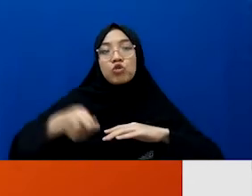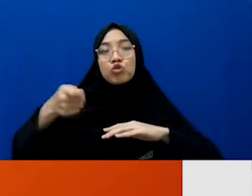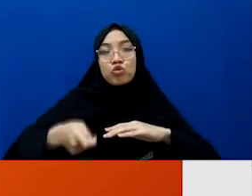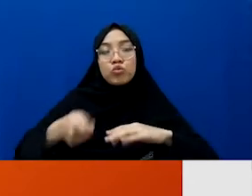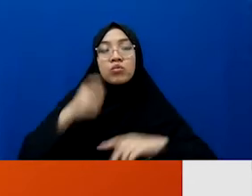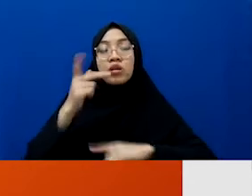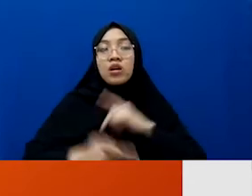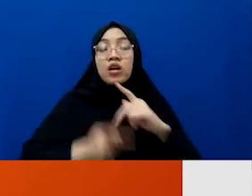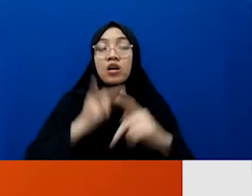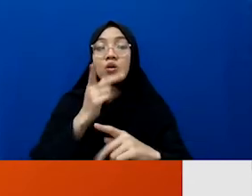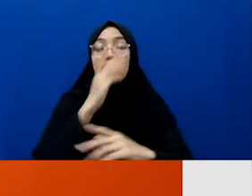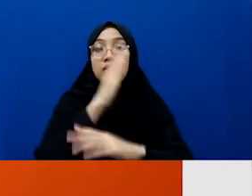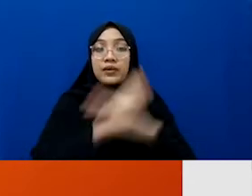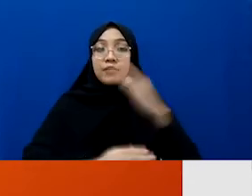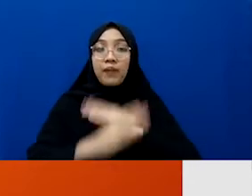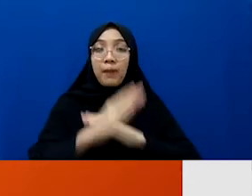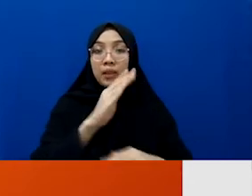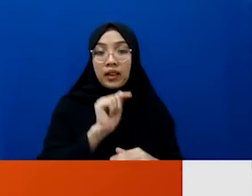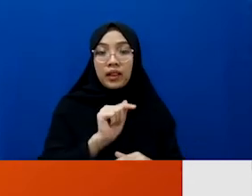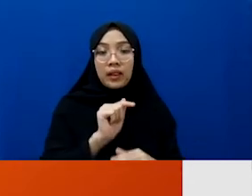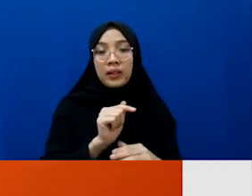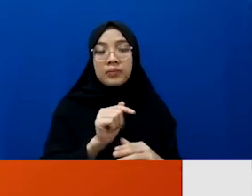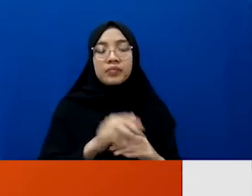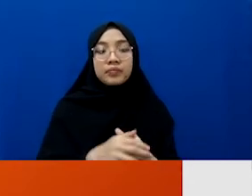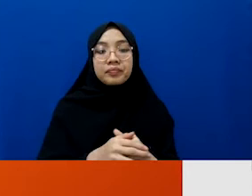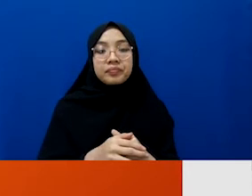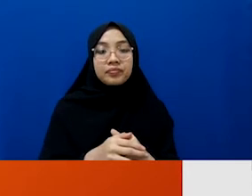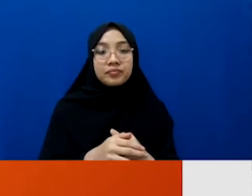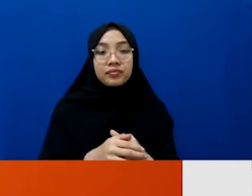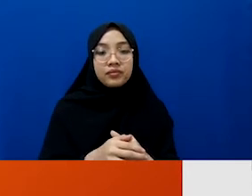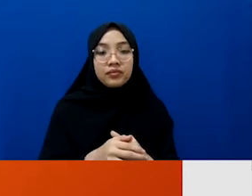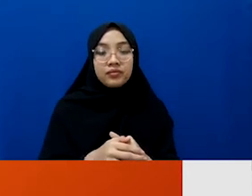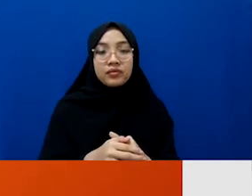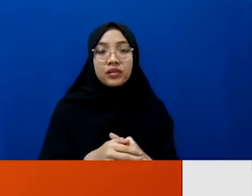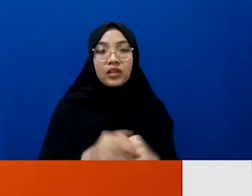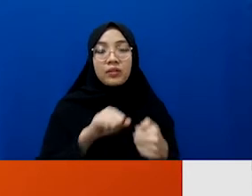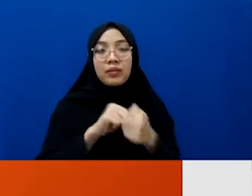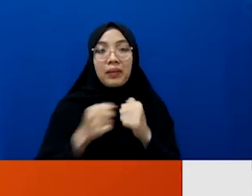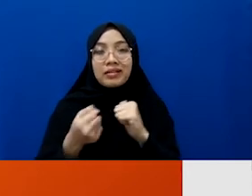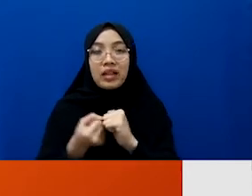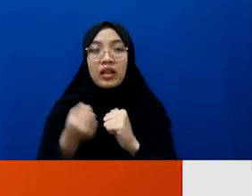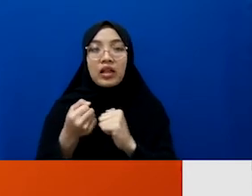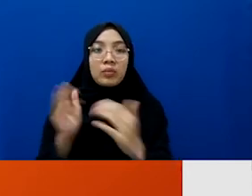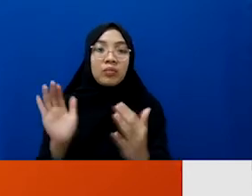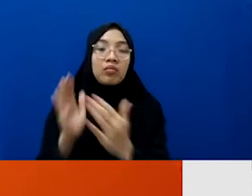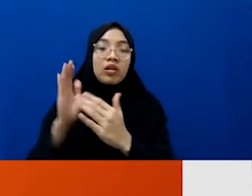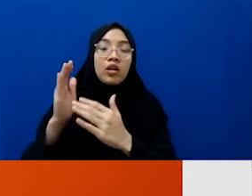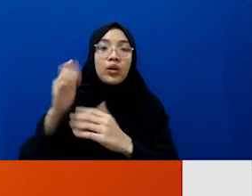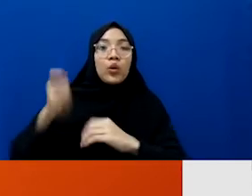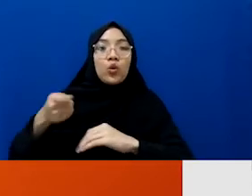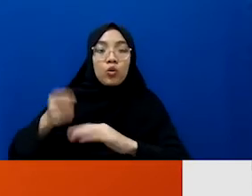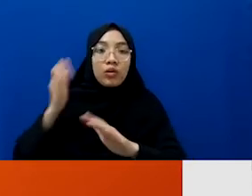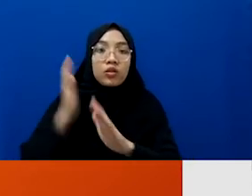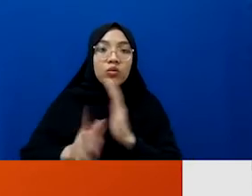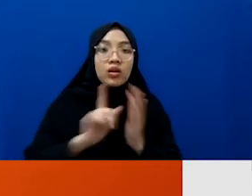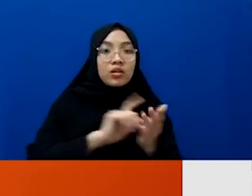tengah bermasalah dengan hukum, maka itu yang biasanya sering diangkat gitu